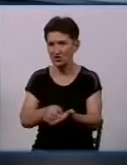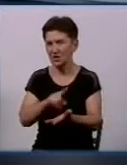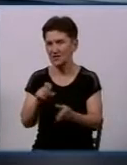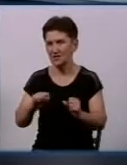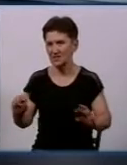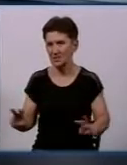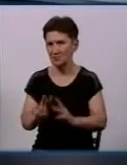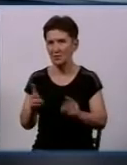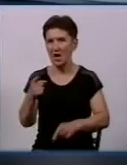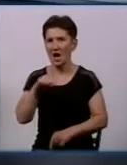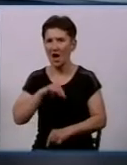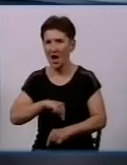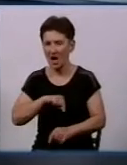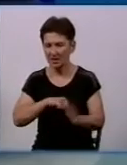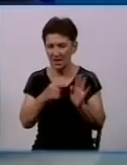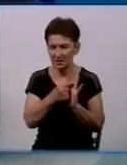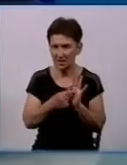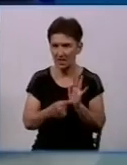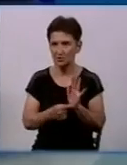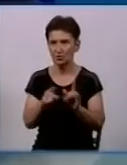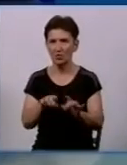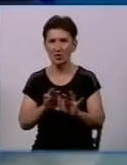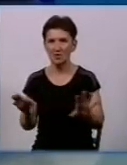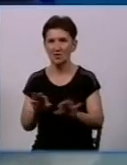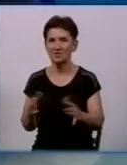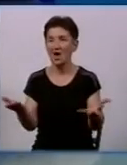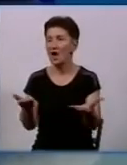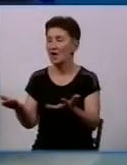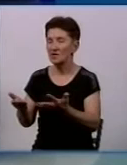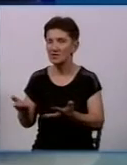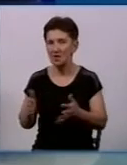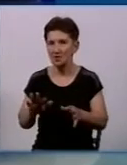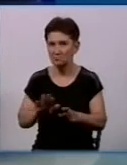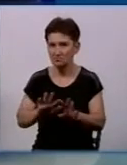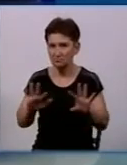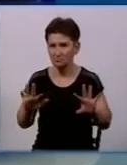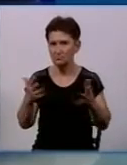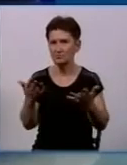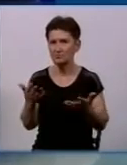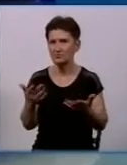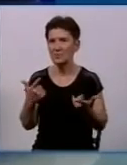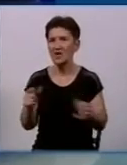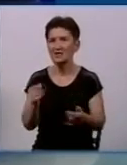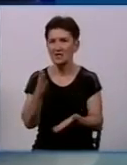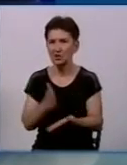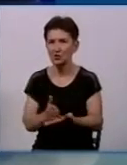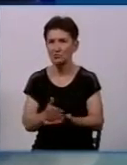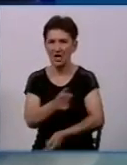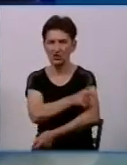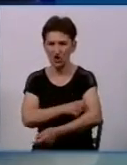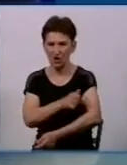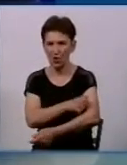'єкта, характеристику виробництва розповідає, де знаходиться траж-трансформаторна підстанція, де знаходиться чергова зміна